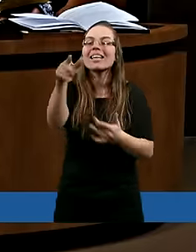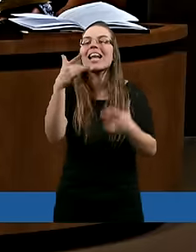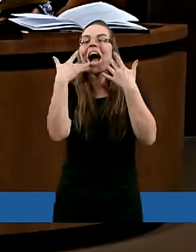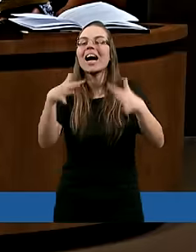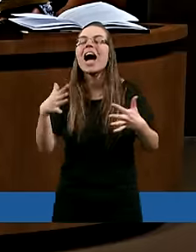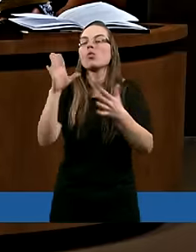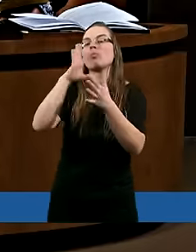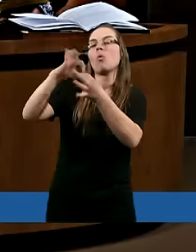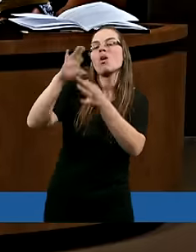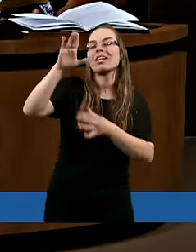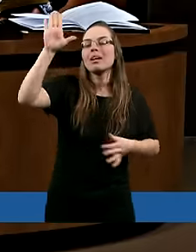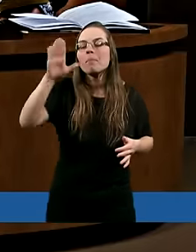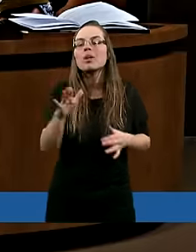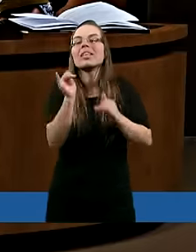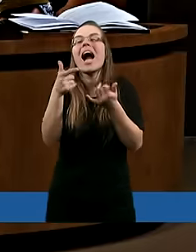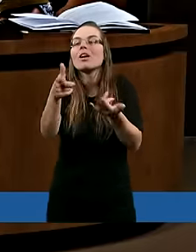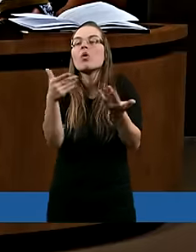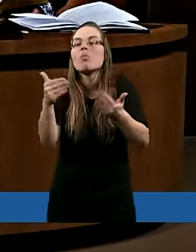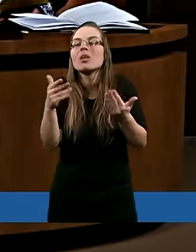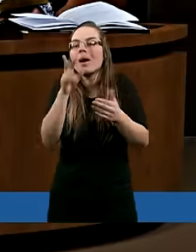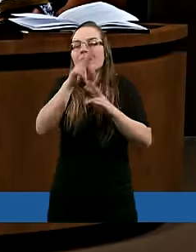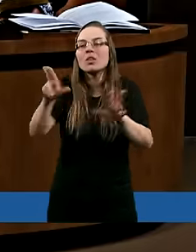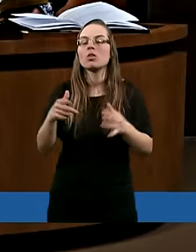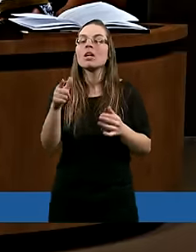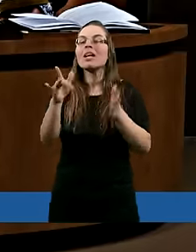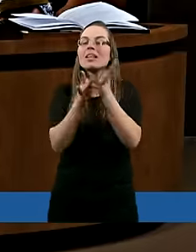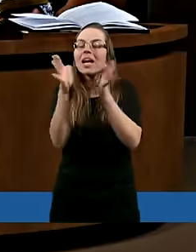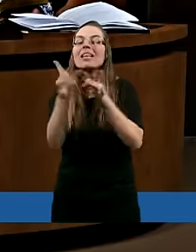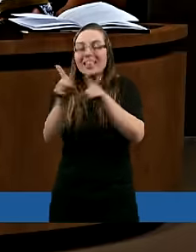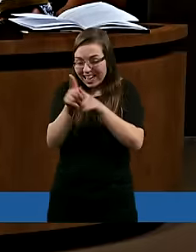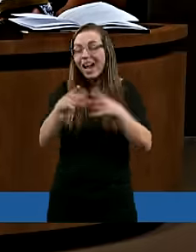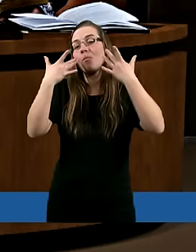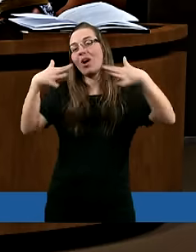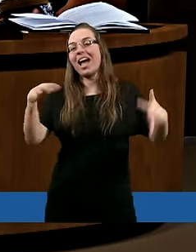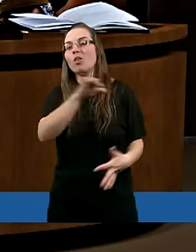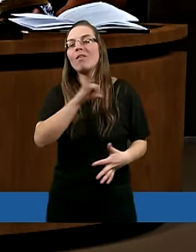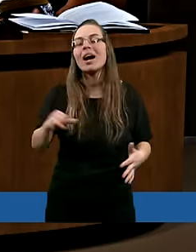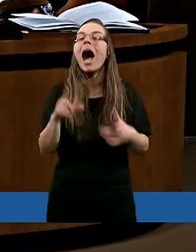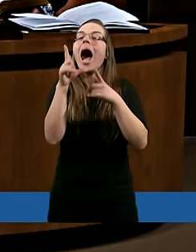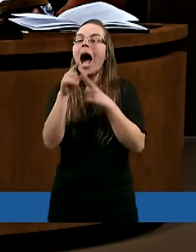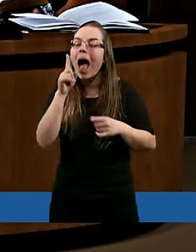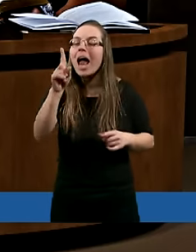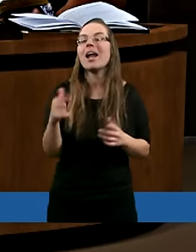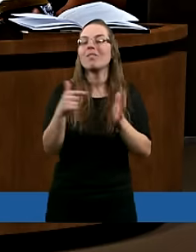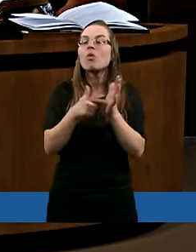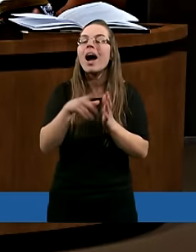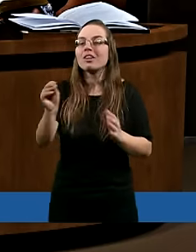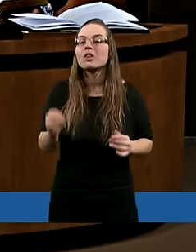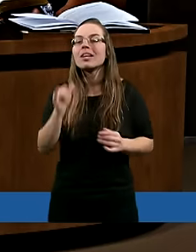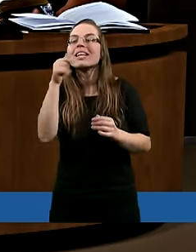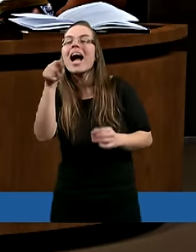Jak ją objawiać? Bo też w Biblii pisze bardzo często, że Pan Jezus też się radował. Ale no właśnie,